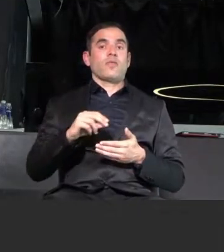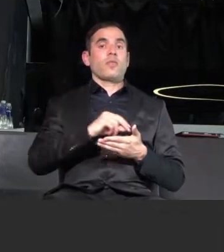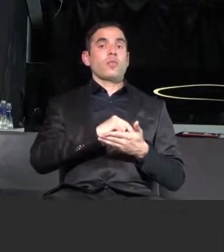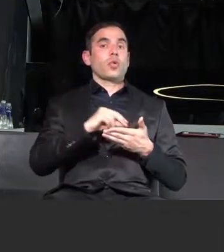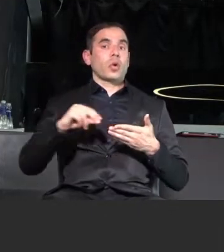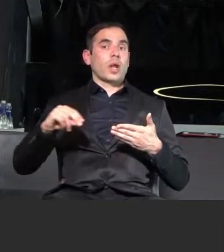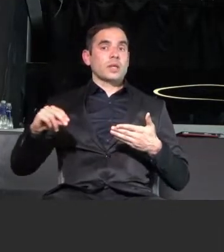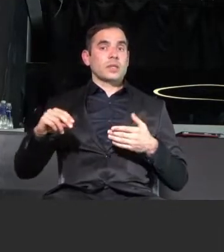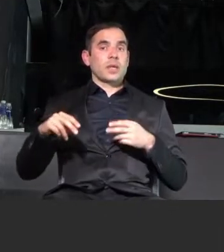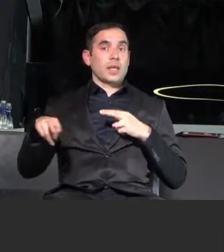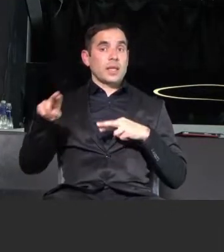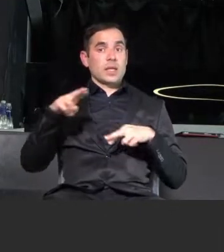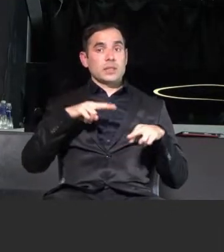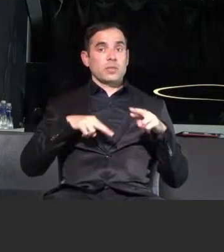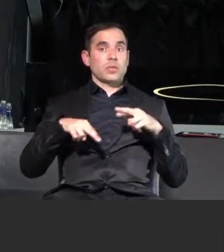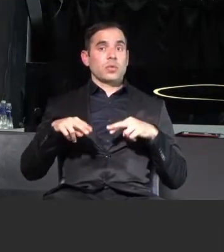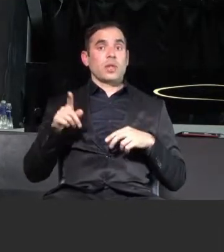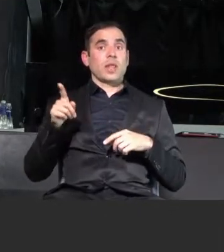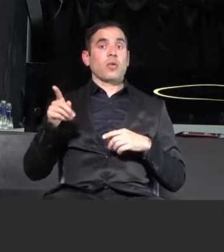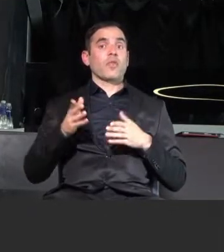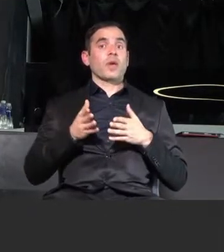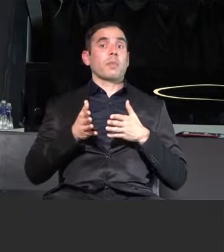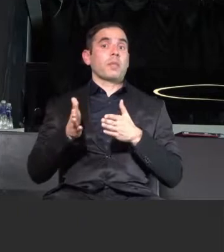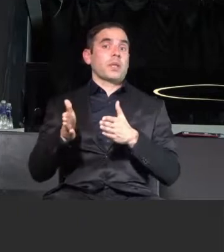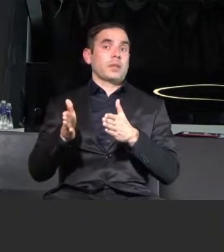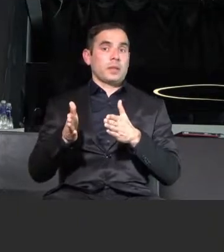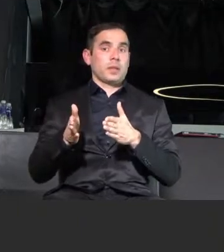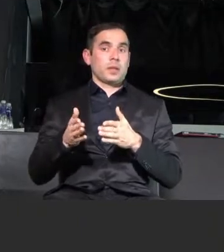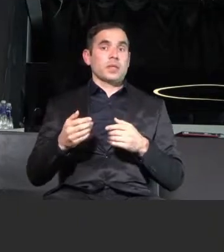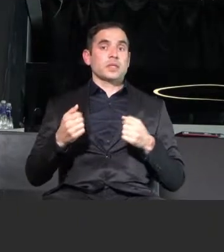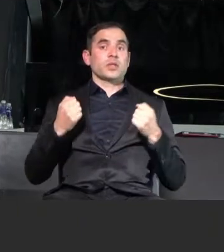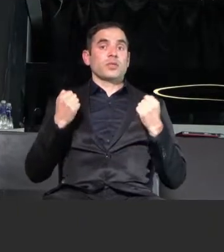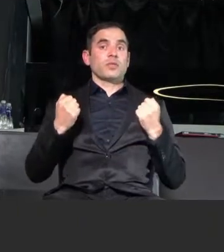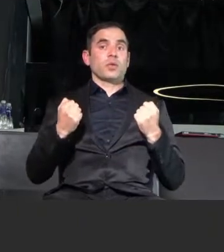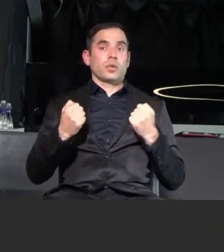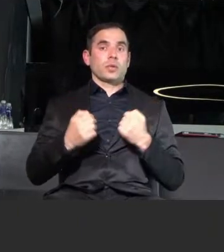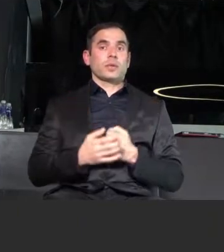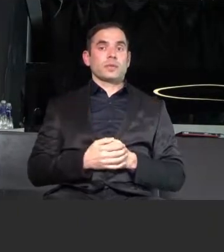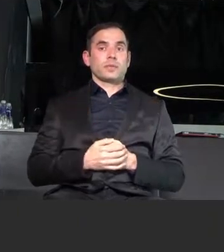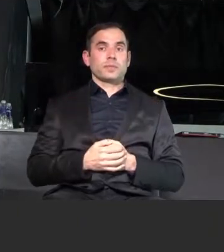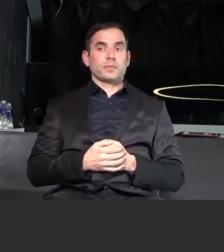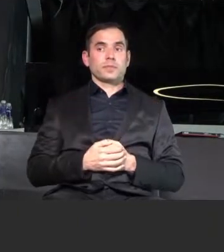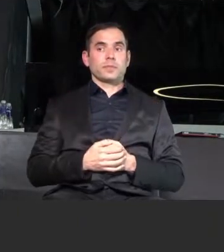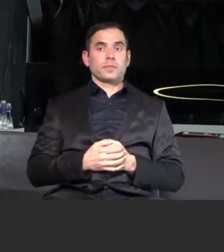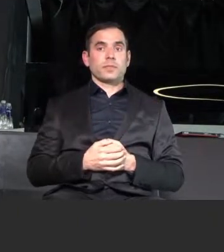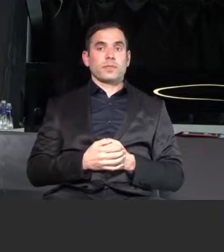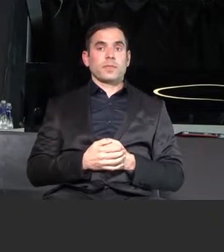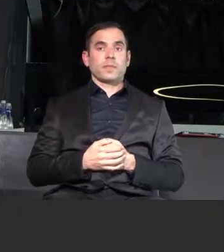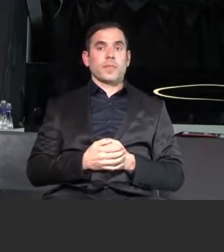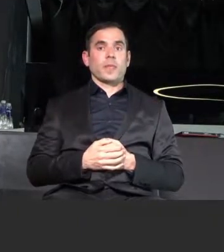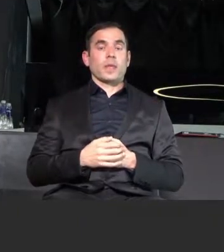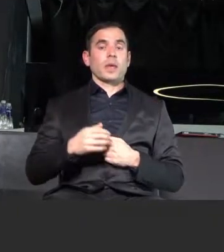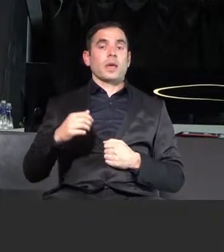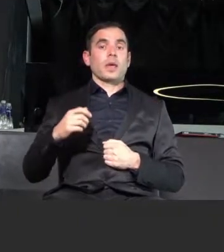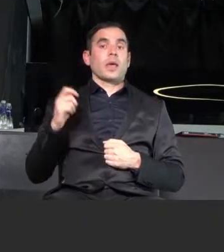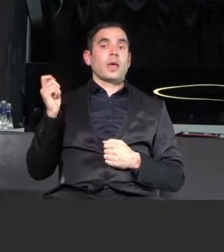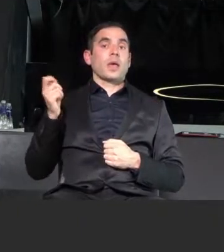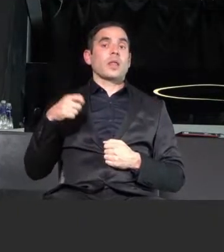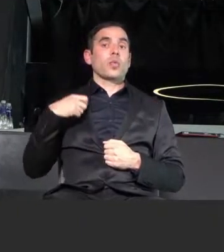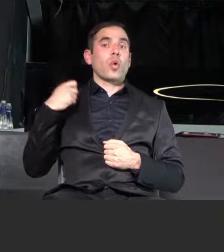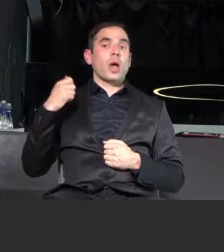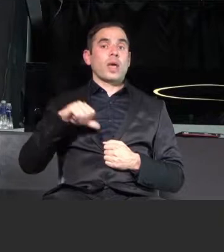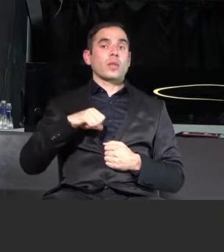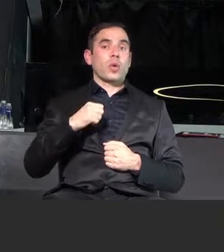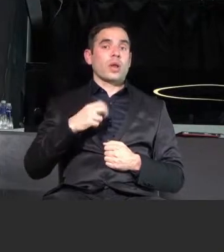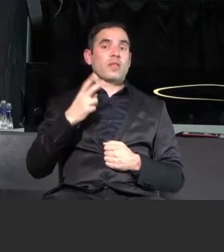и търсенето на неговия път за живот. Януари 2020 година